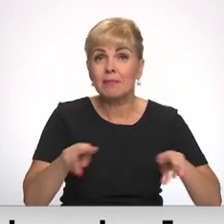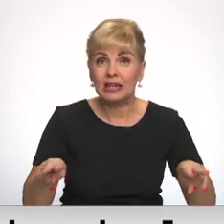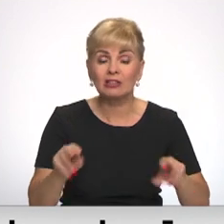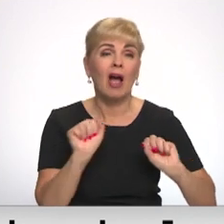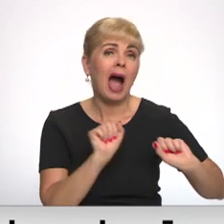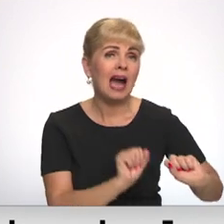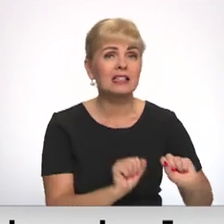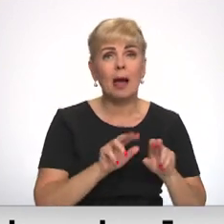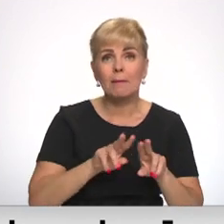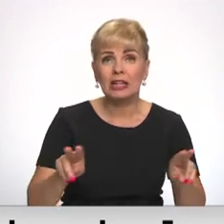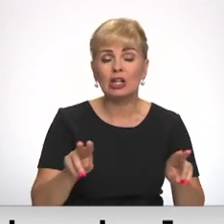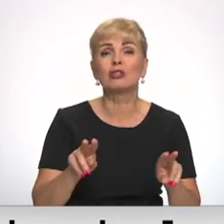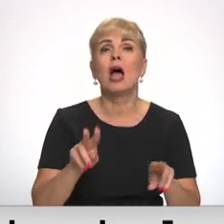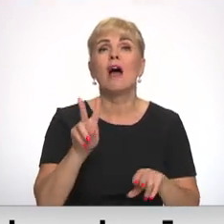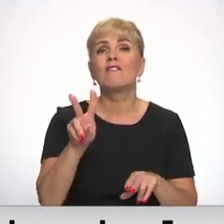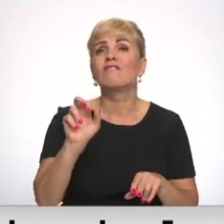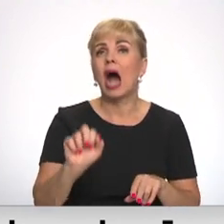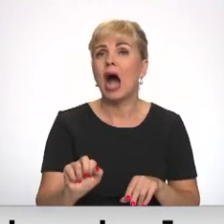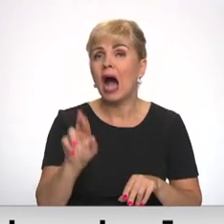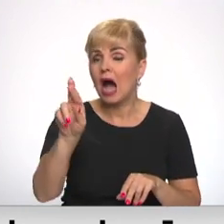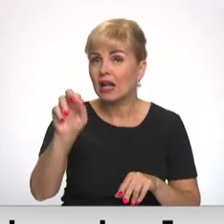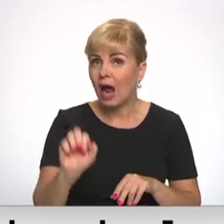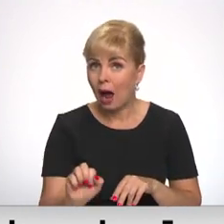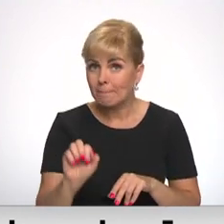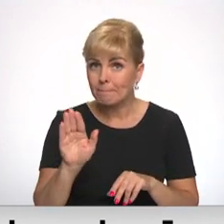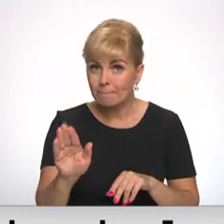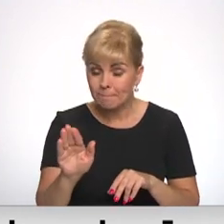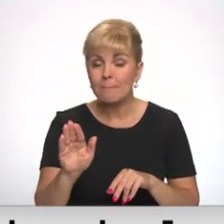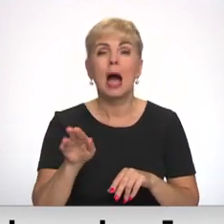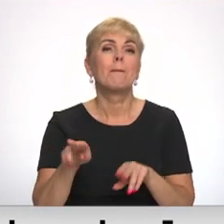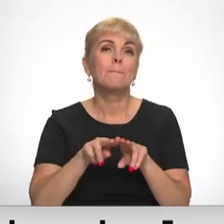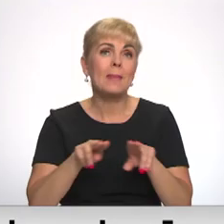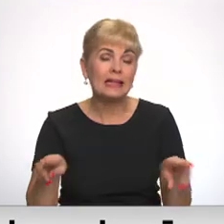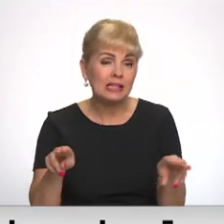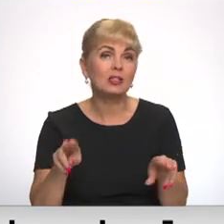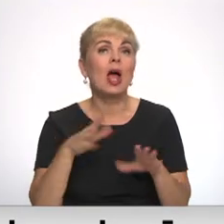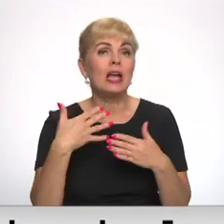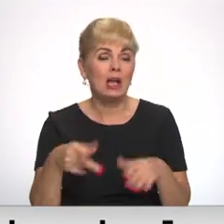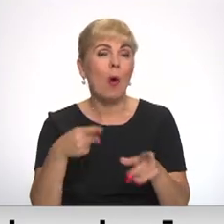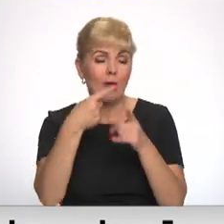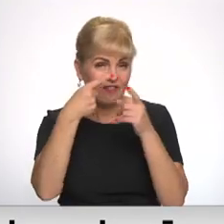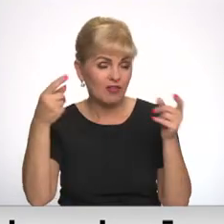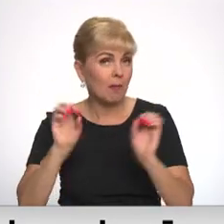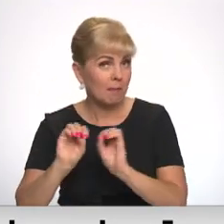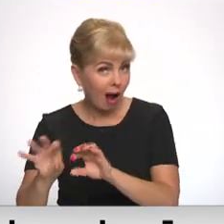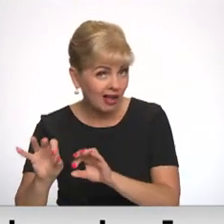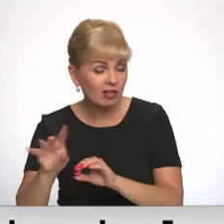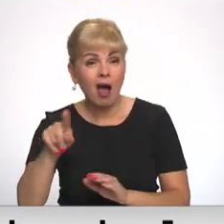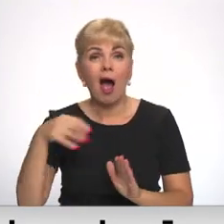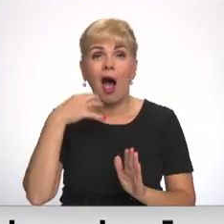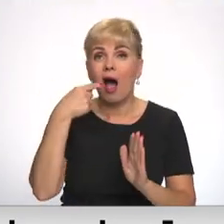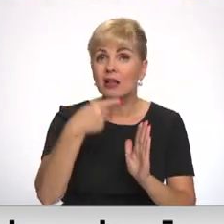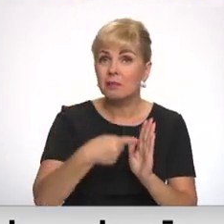aizsardzības ministrija, kā arī vides aizsardzības un reģionālās attīstības ministrija par to ir informētas. Atbildot uz